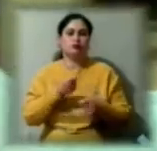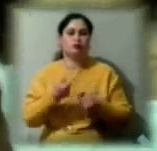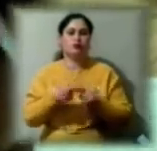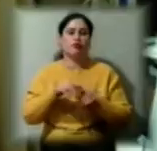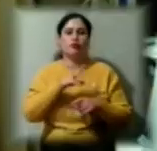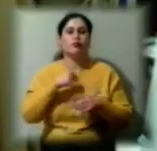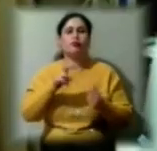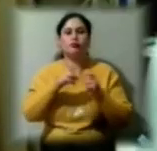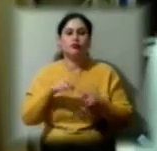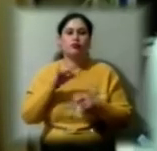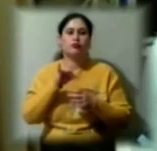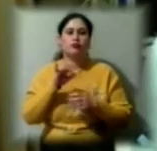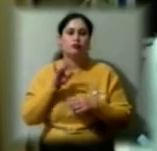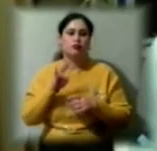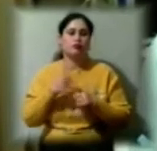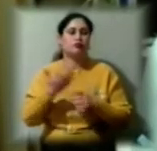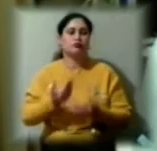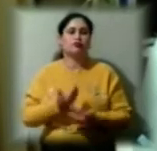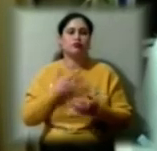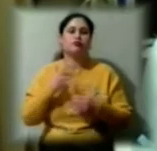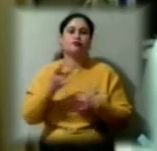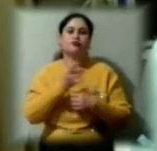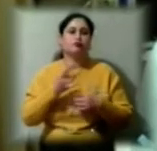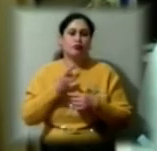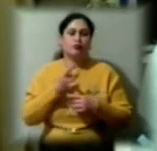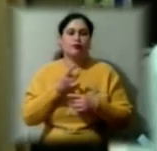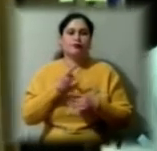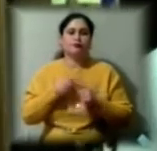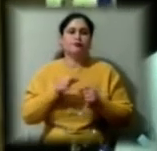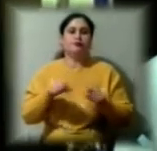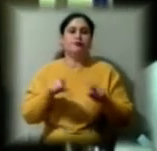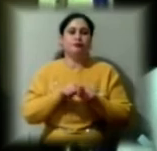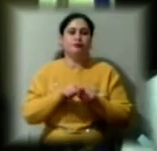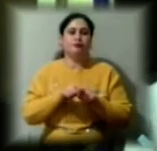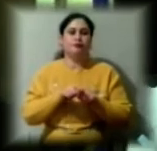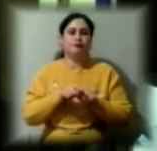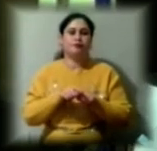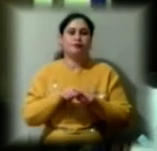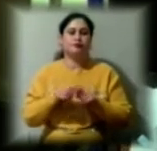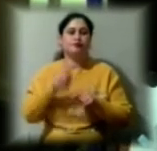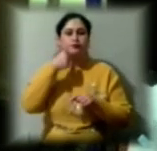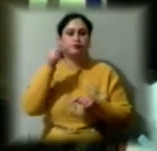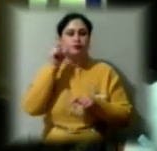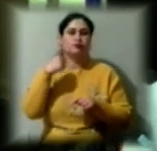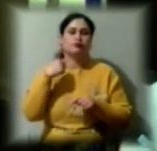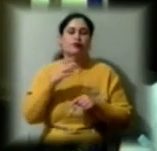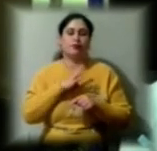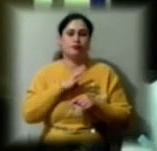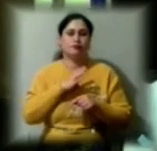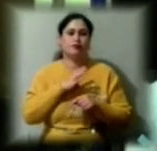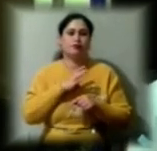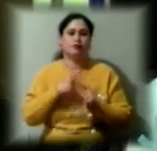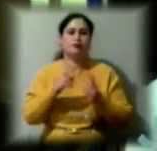ветеранів, які живуть в нашому районі, а також вчора особливо ми оглядали